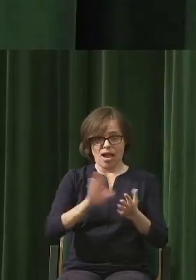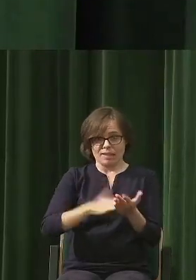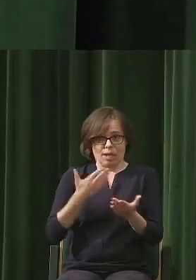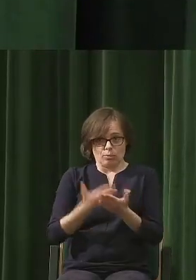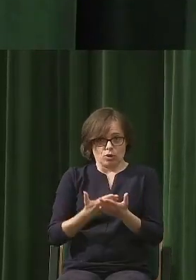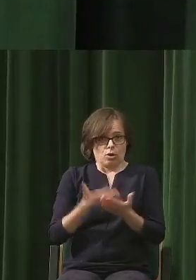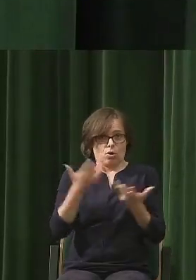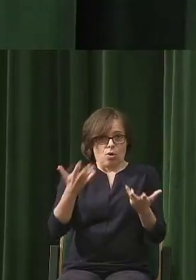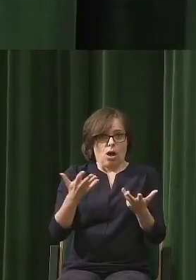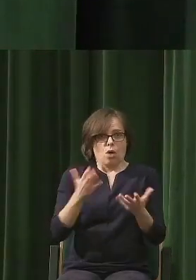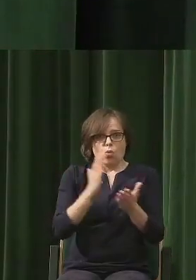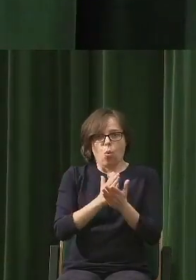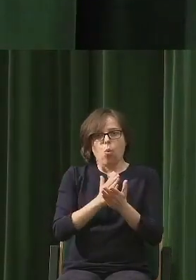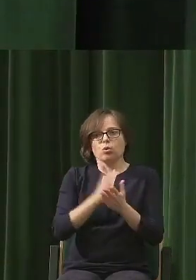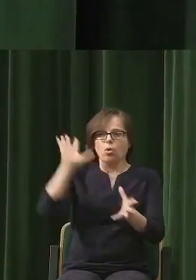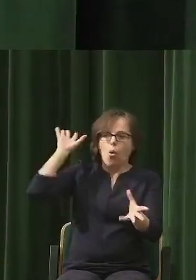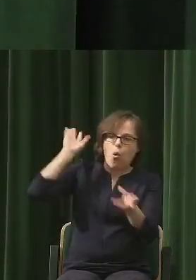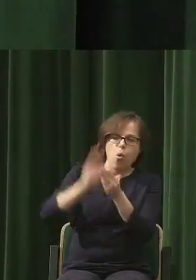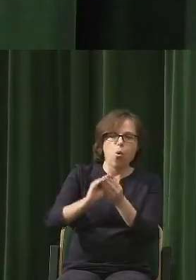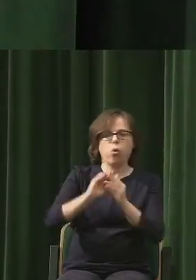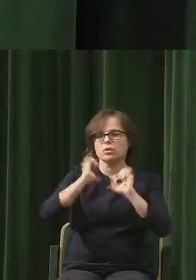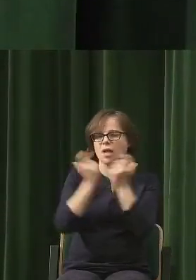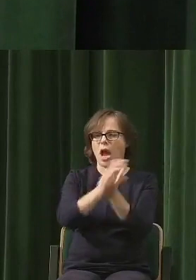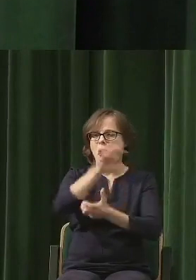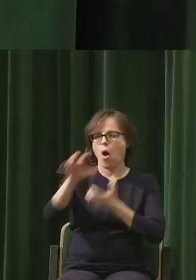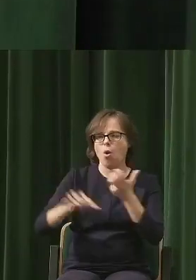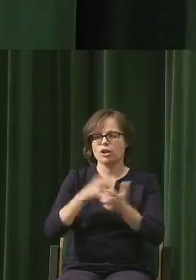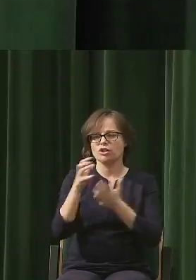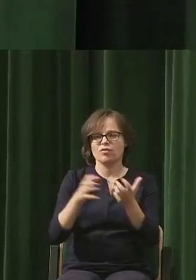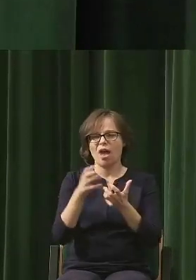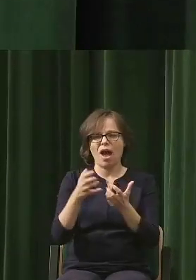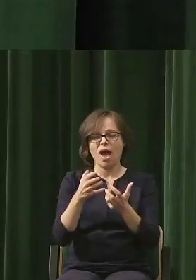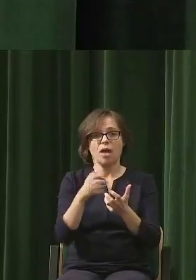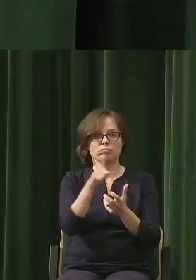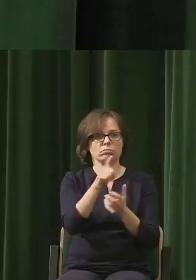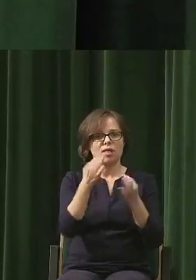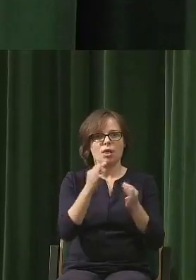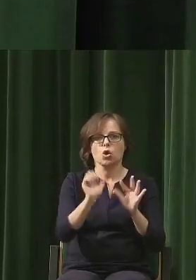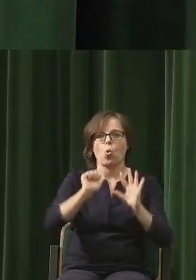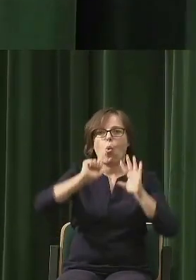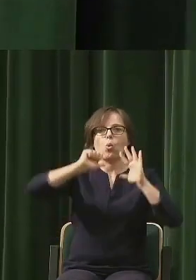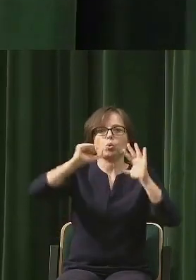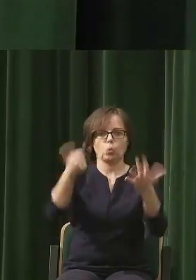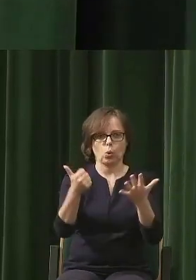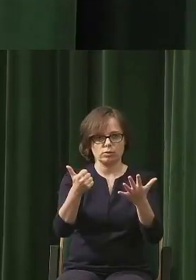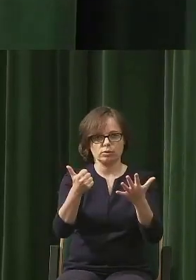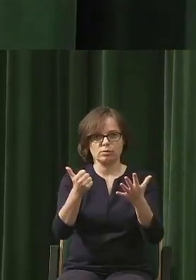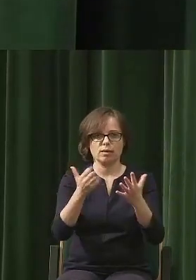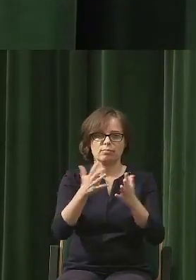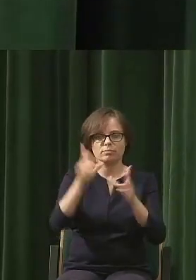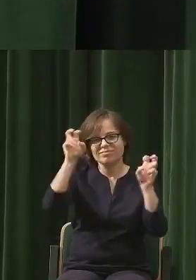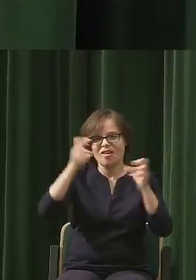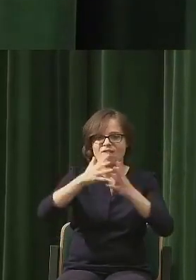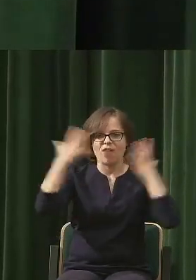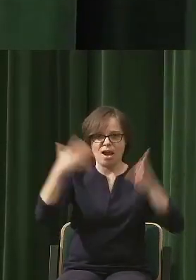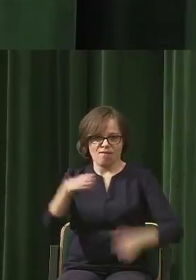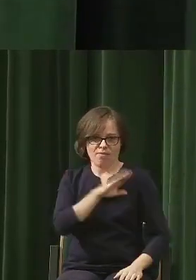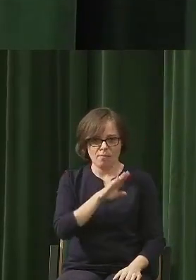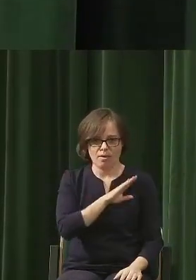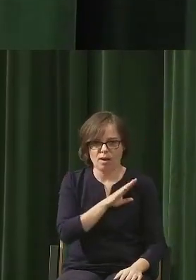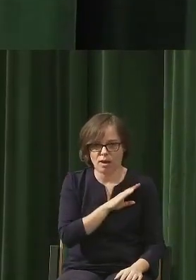gatunków w sposób, czy w tempie niezwykle szybkim, od dawna